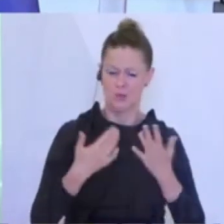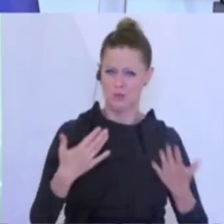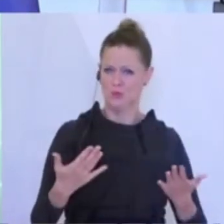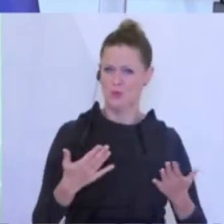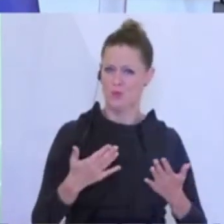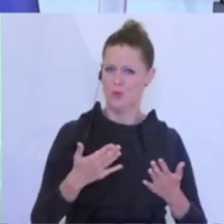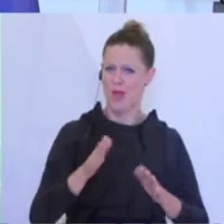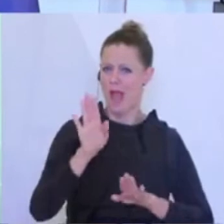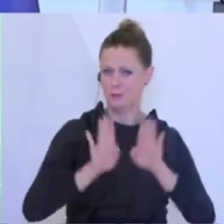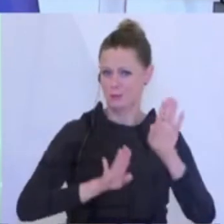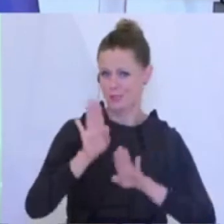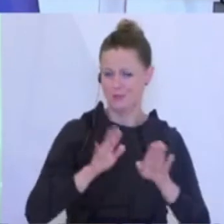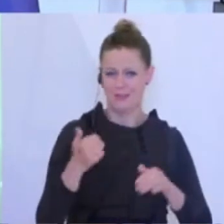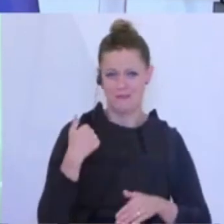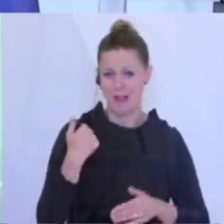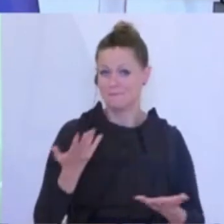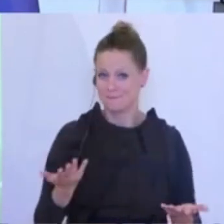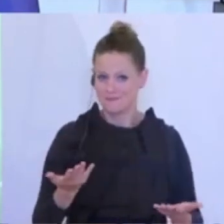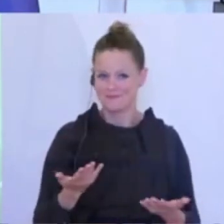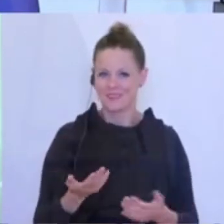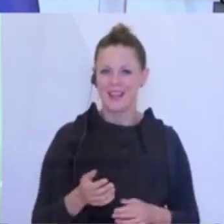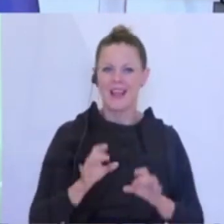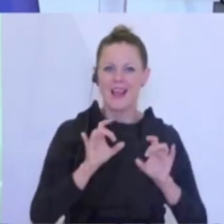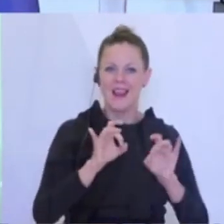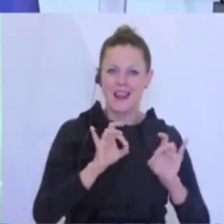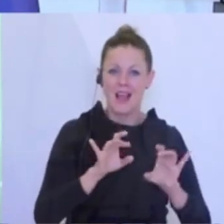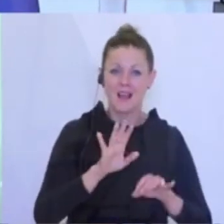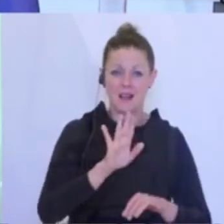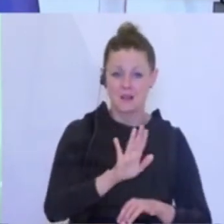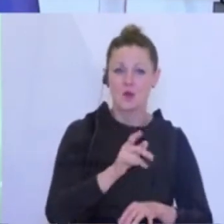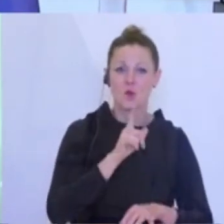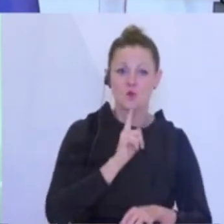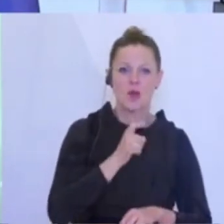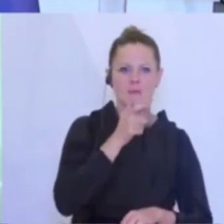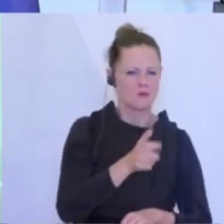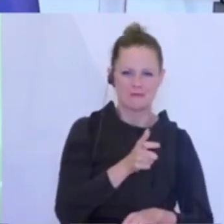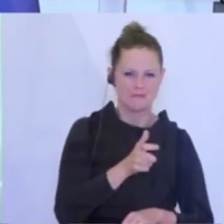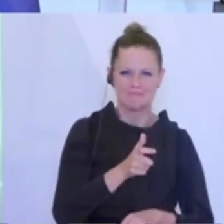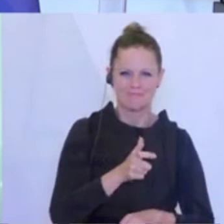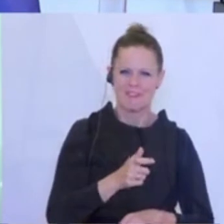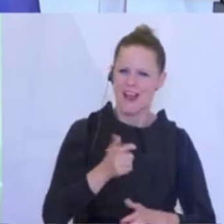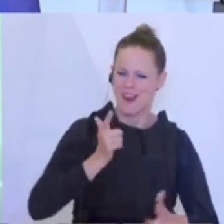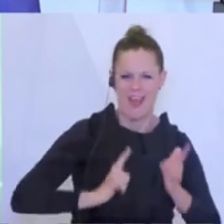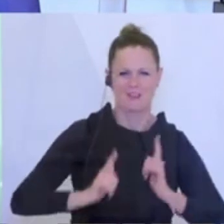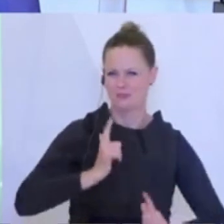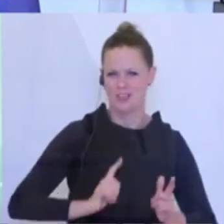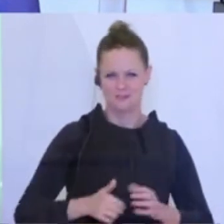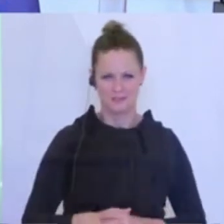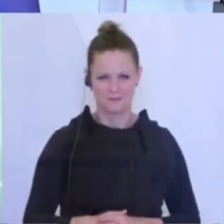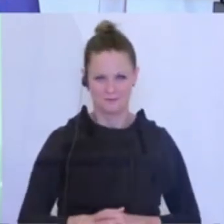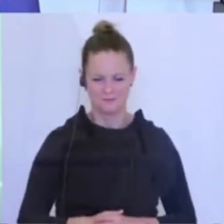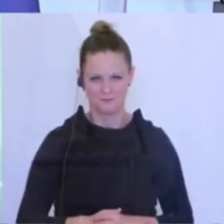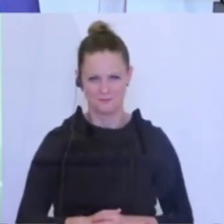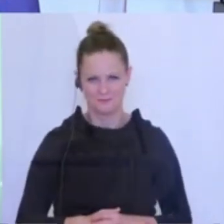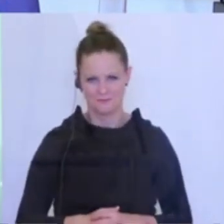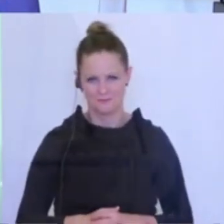sehr. Es ist eben doch Berufung und nicht nur ein Beruf, Lehrer und Lehrerin zu sein. Zum